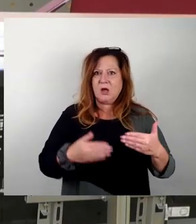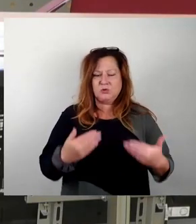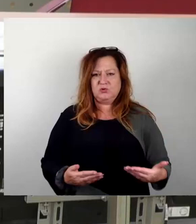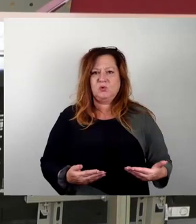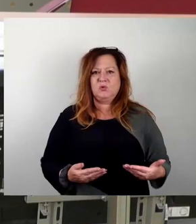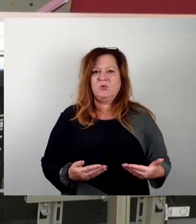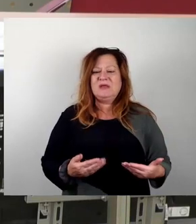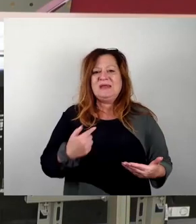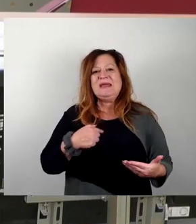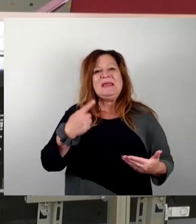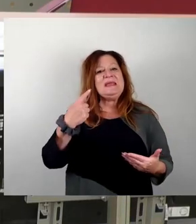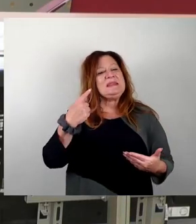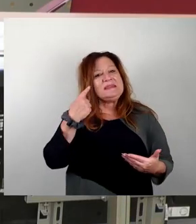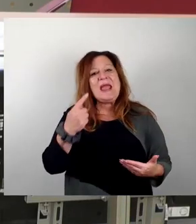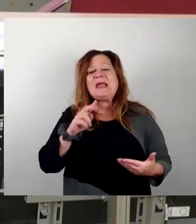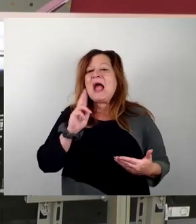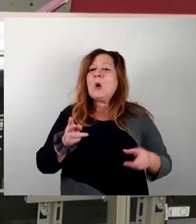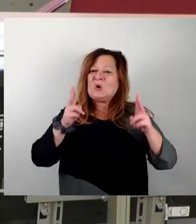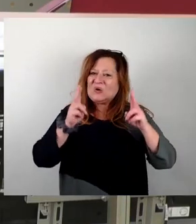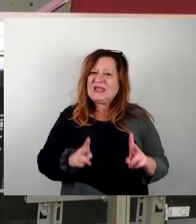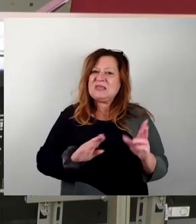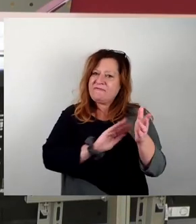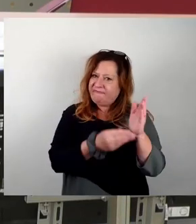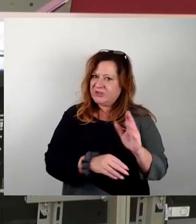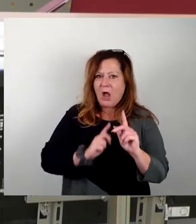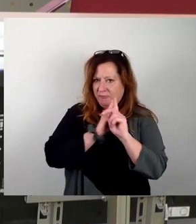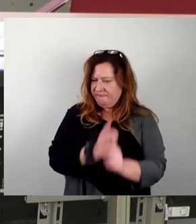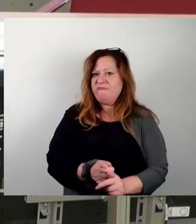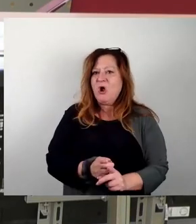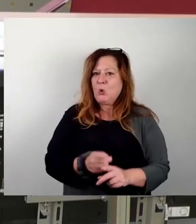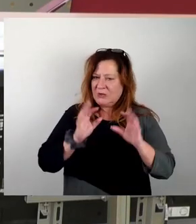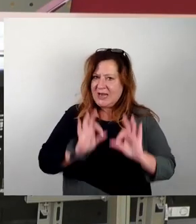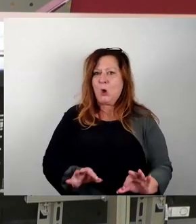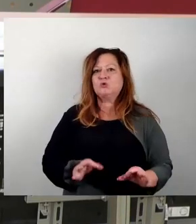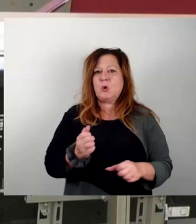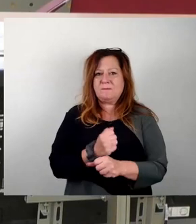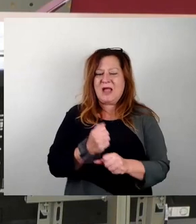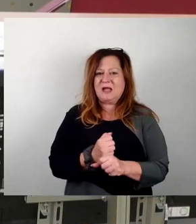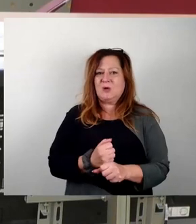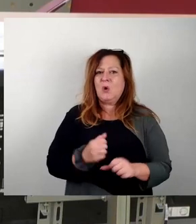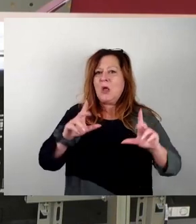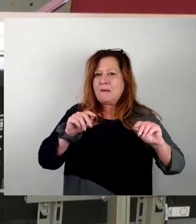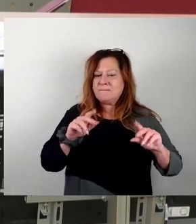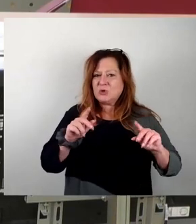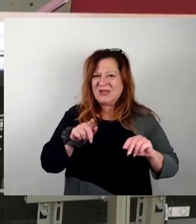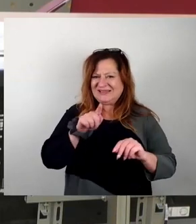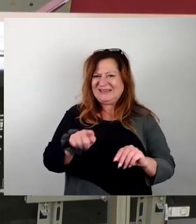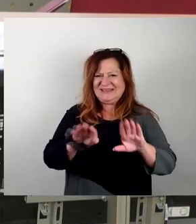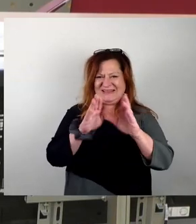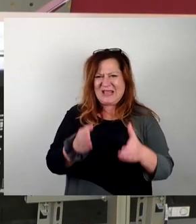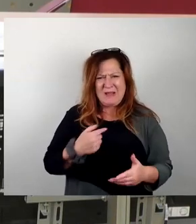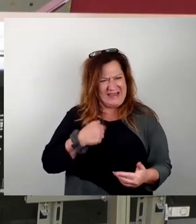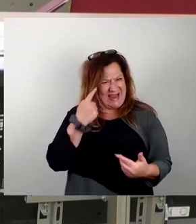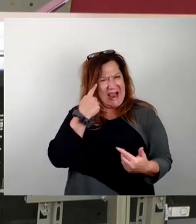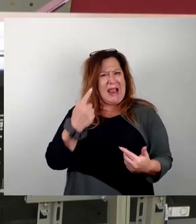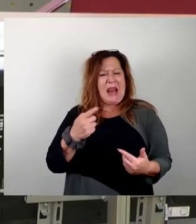auch richtig, dass wir diesen Vertrag einhalten und das auch genauso handhaben. Und da gehört dieses Denkmal, ich weiß es nicht genau, aber ich denke, da gehört